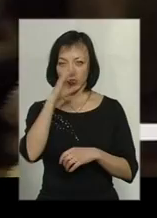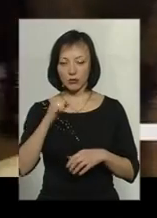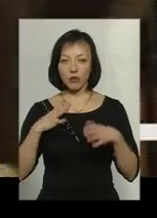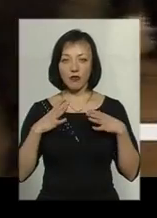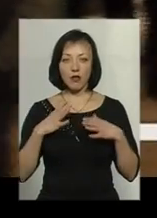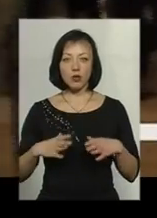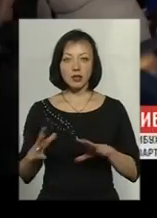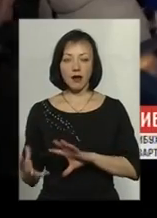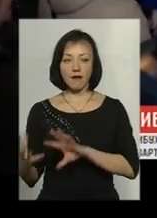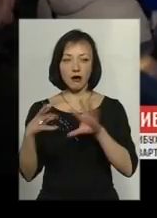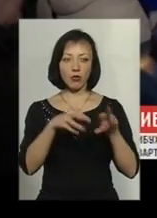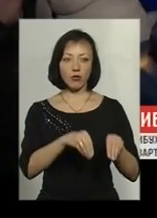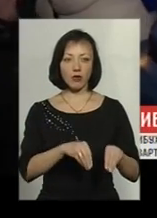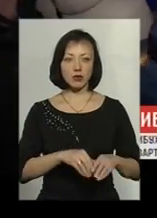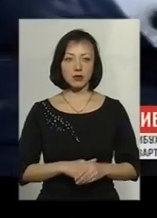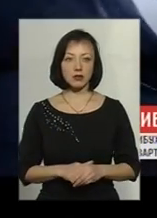евакуювати.